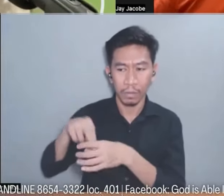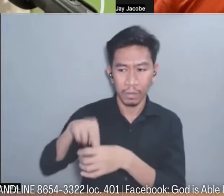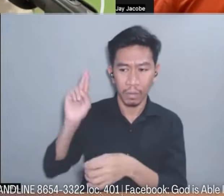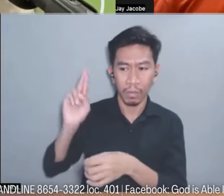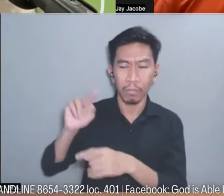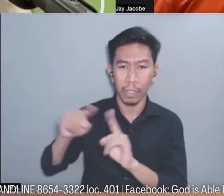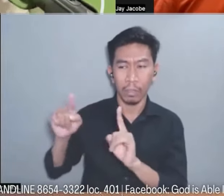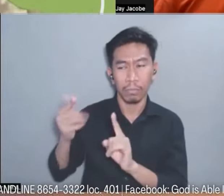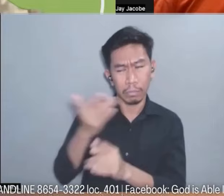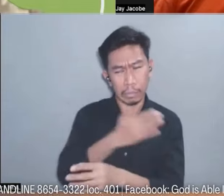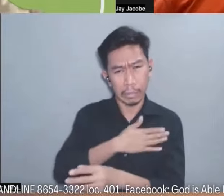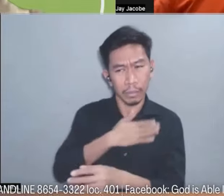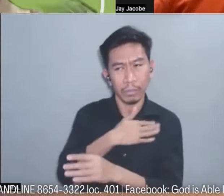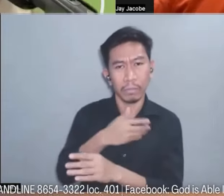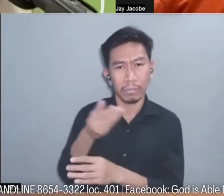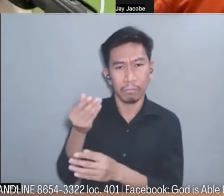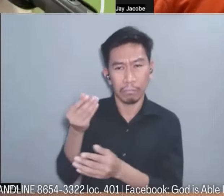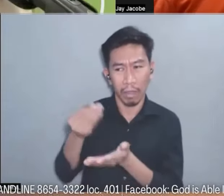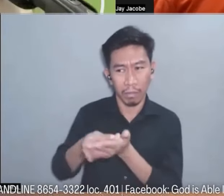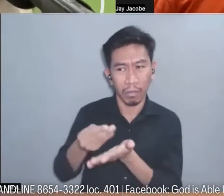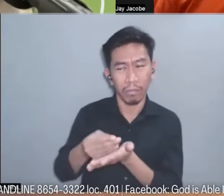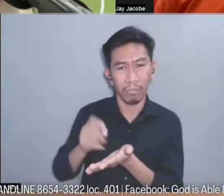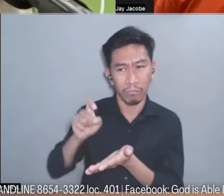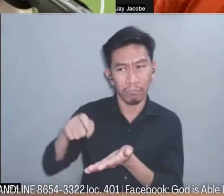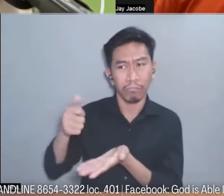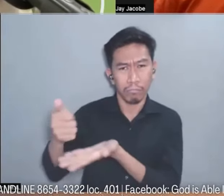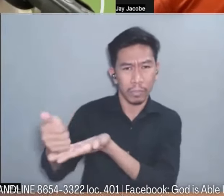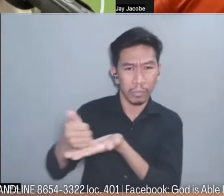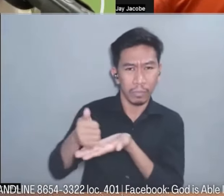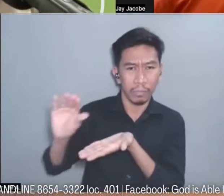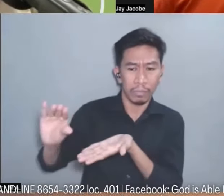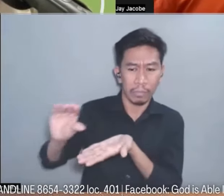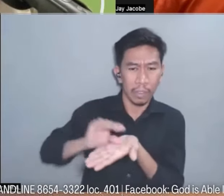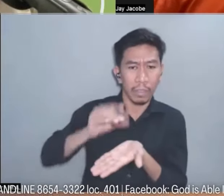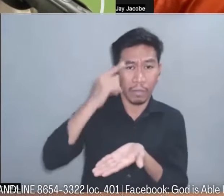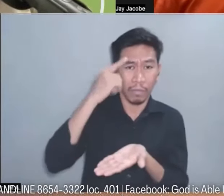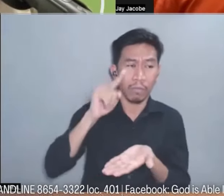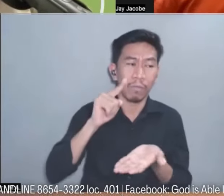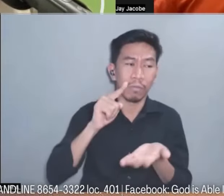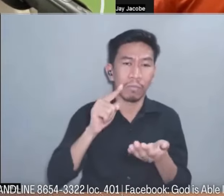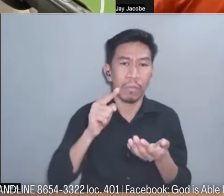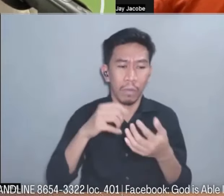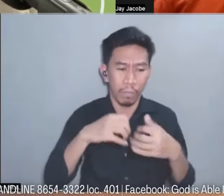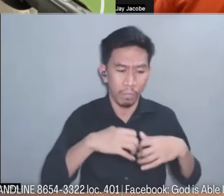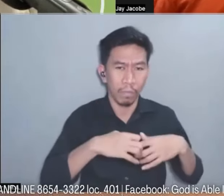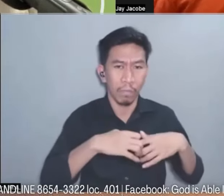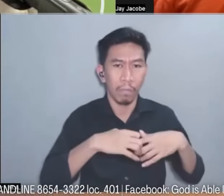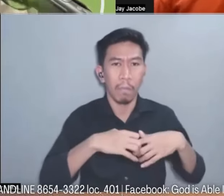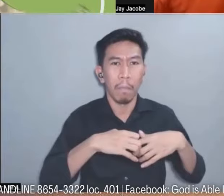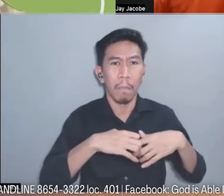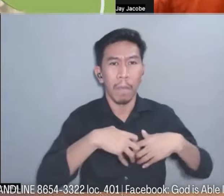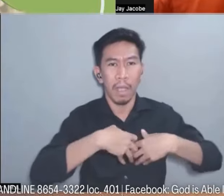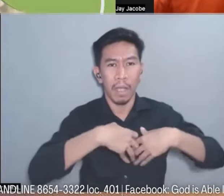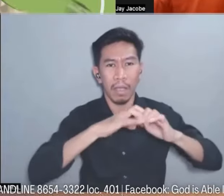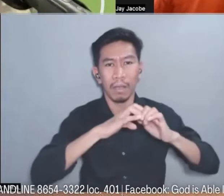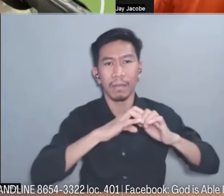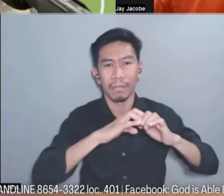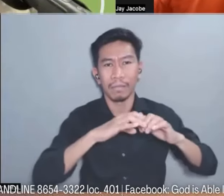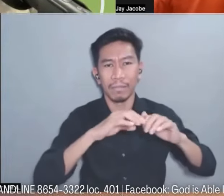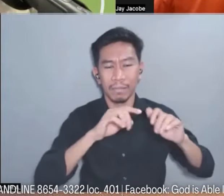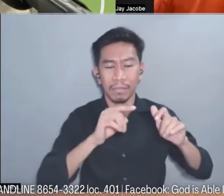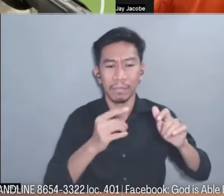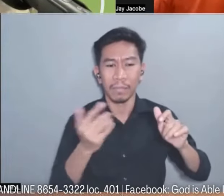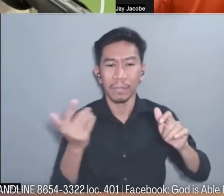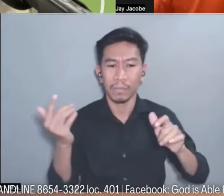finances para makabangon ako so yung time na yun ay sige gagawa kami ng letter magre-request pero until